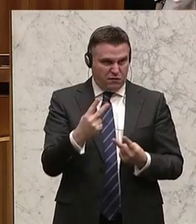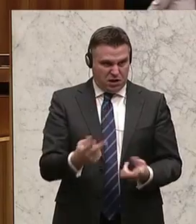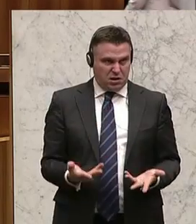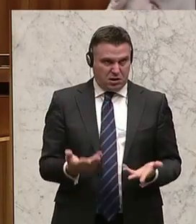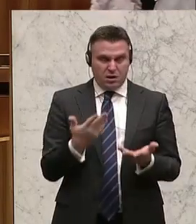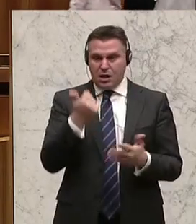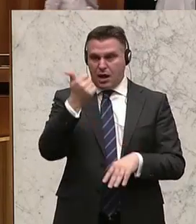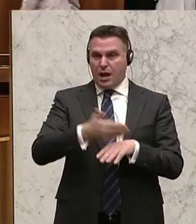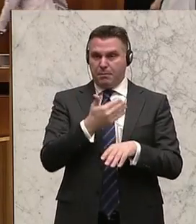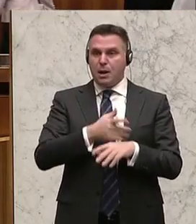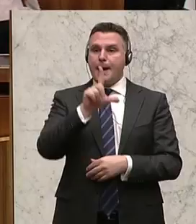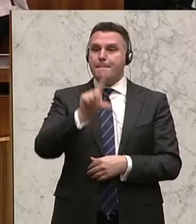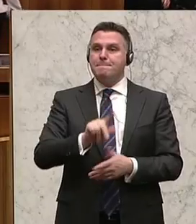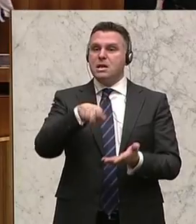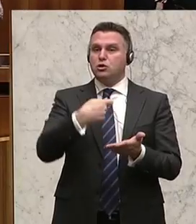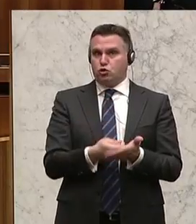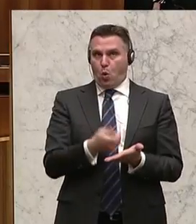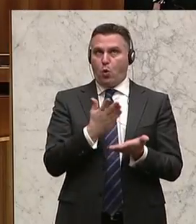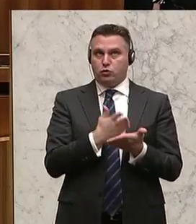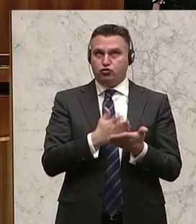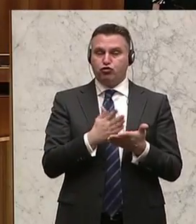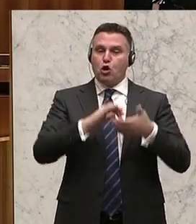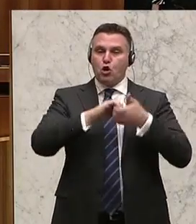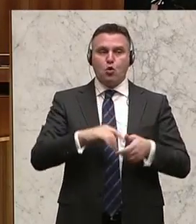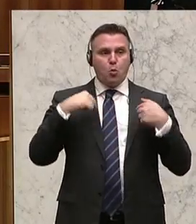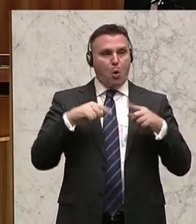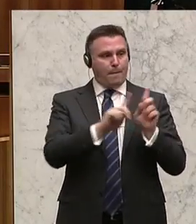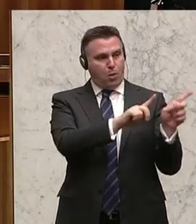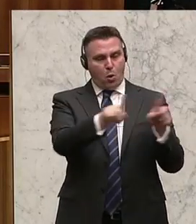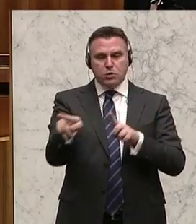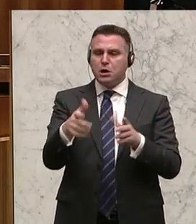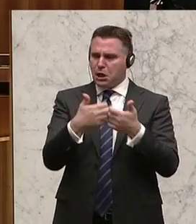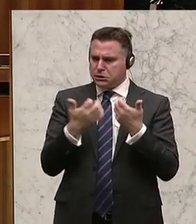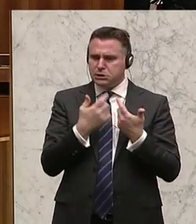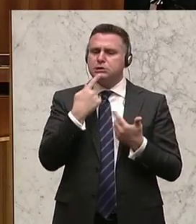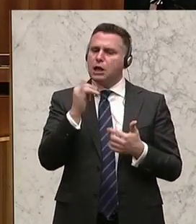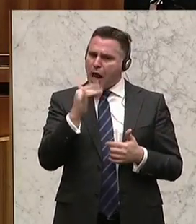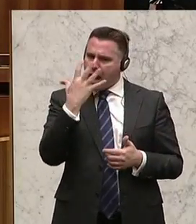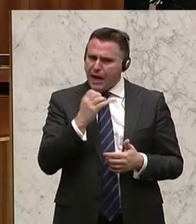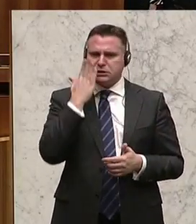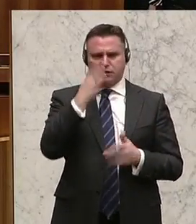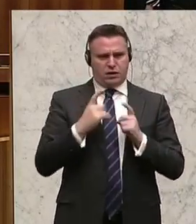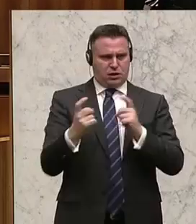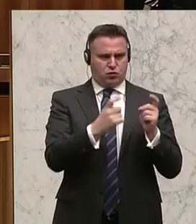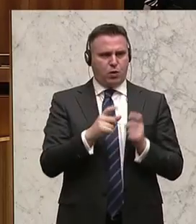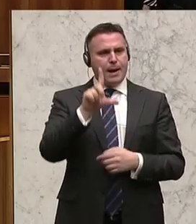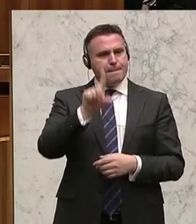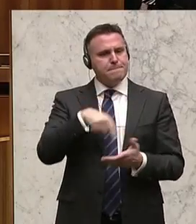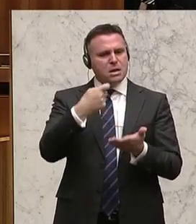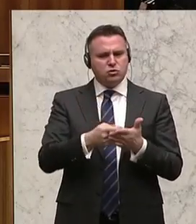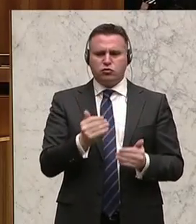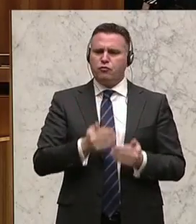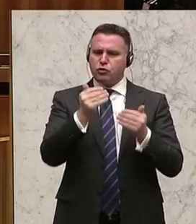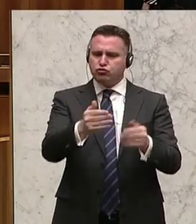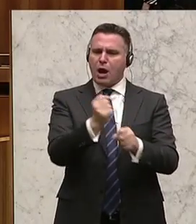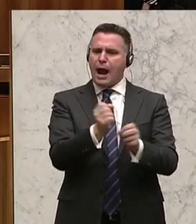Ich sage ein Beispiel. Mindestlöhne. Mindestlöhne. Ich habe von allen Club-Leuten Bereitschaft gehört, über das ernsthaft zu diskutieren. Mindestlöhne wurden verschoben